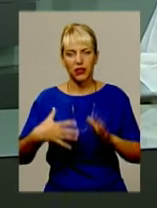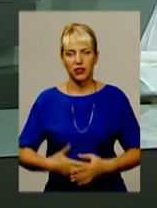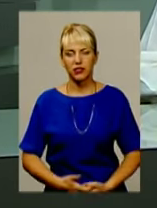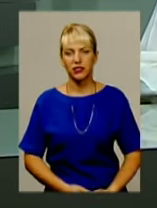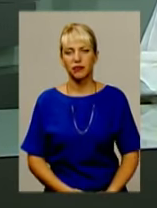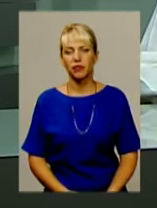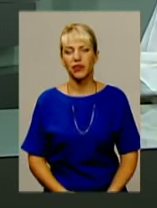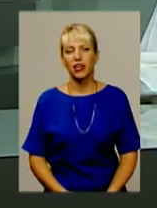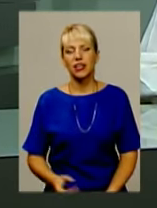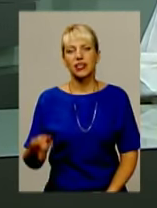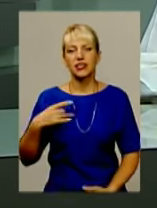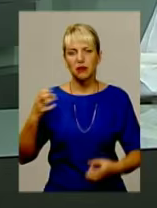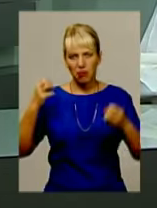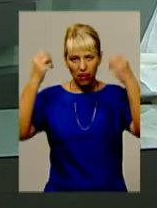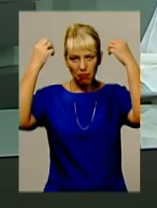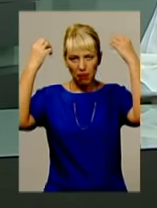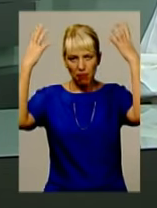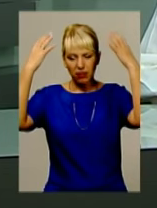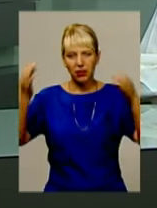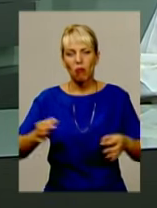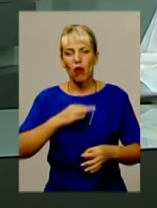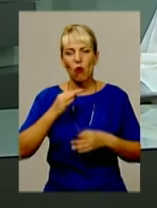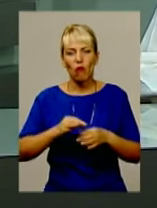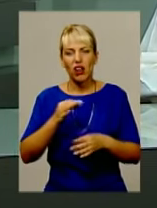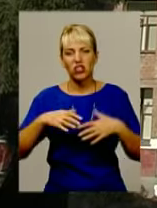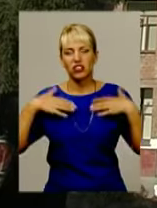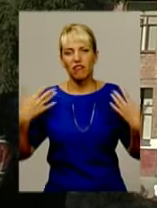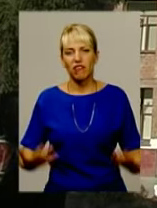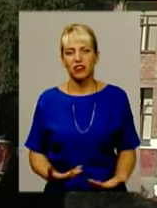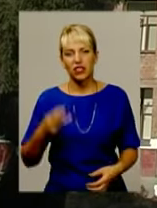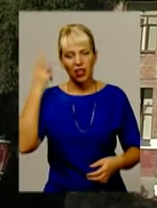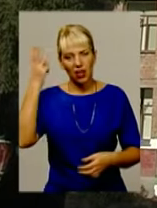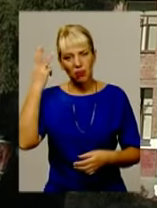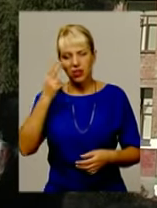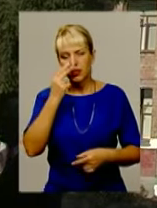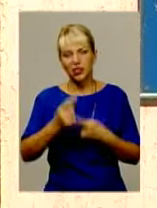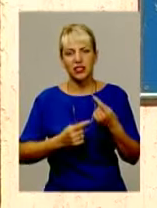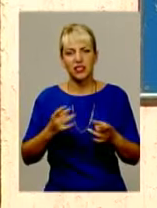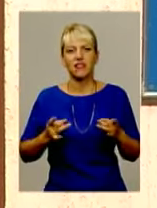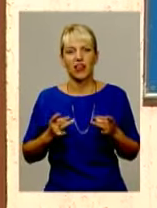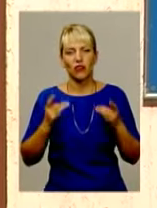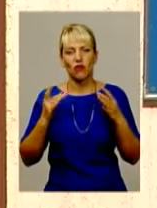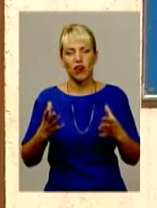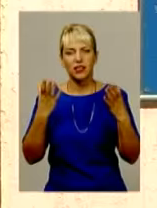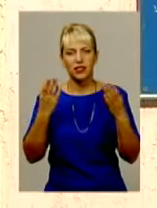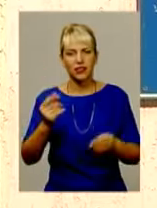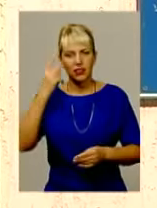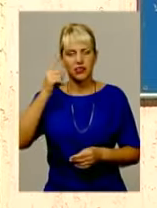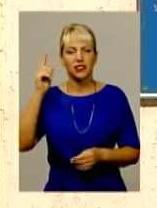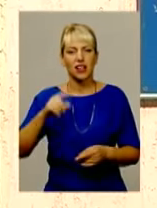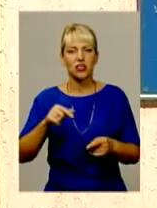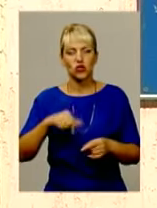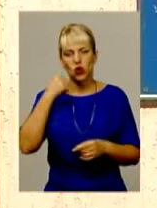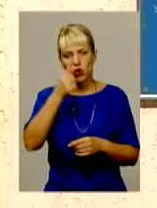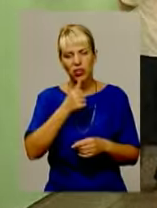Із білими бантами та у вишиванках. На Хмельниччині традиційне святкування Дня знань. Цьогоріч у